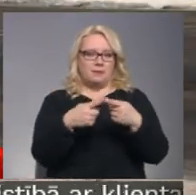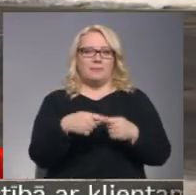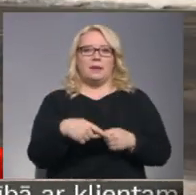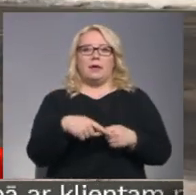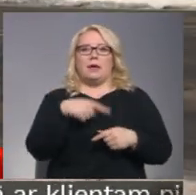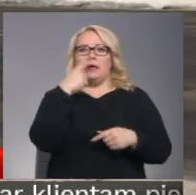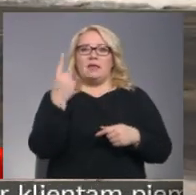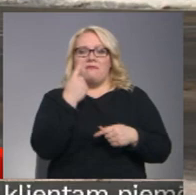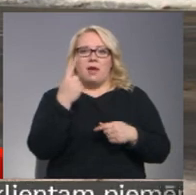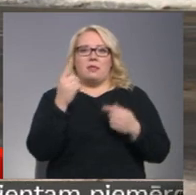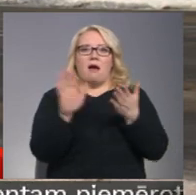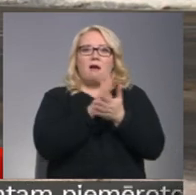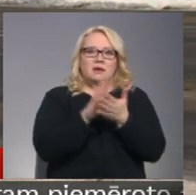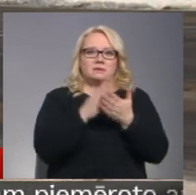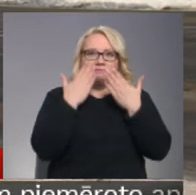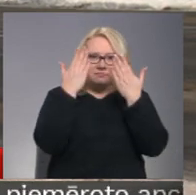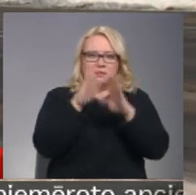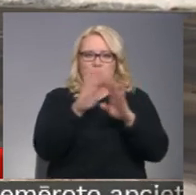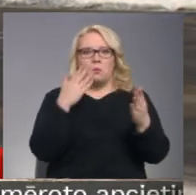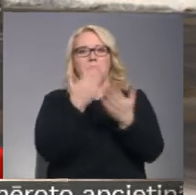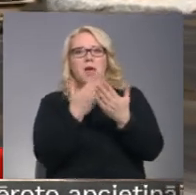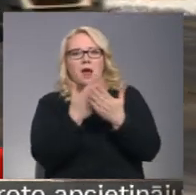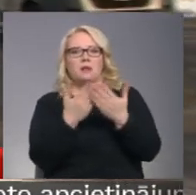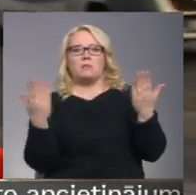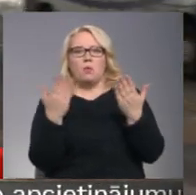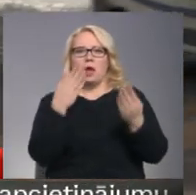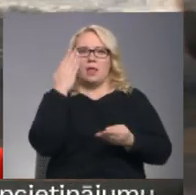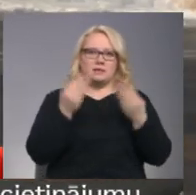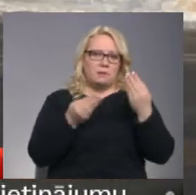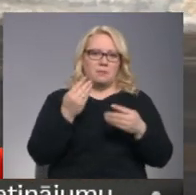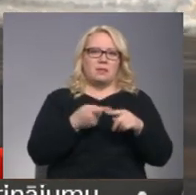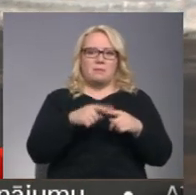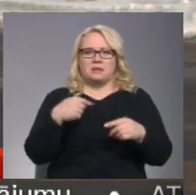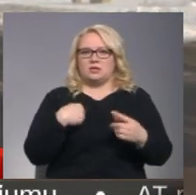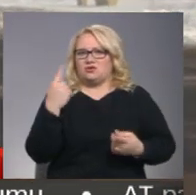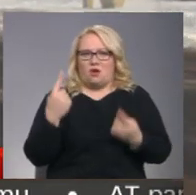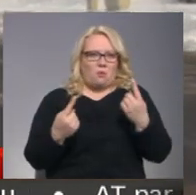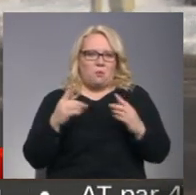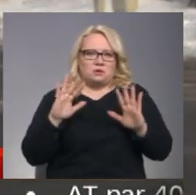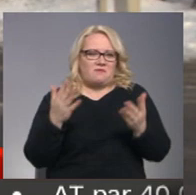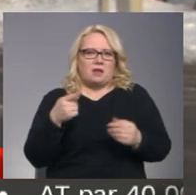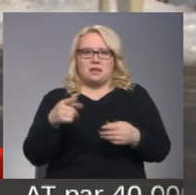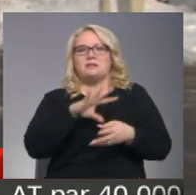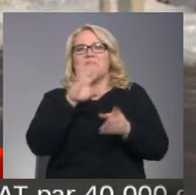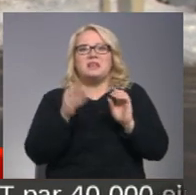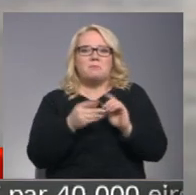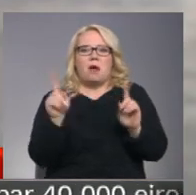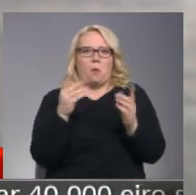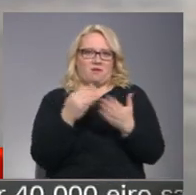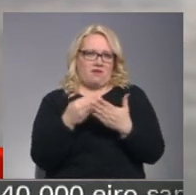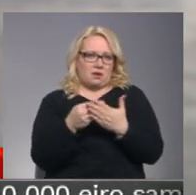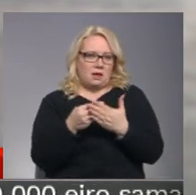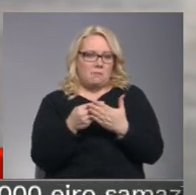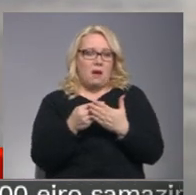realīzē neredzē, ko mēs cenšamies pierādīt ar tādu eksperimentu, līdz ar to es šaubos, vai tam vispār būs kaut kāda vērtība.